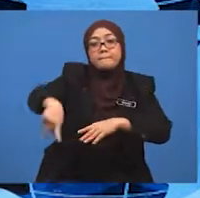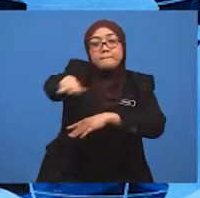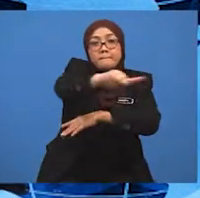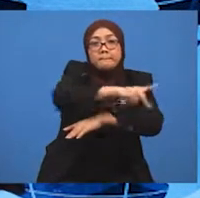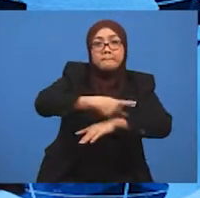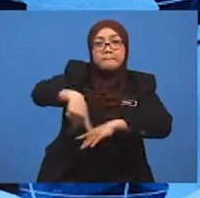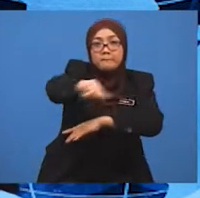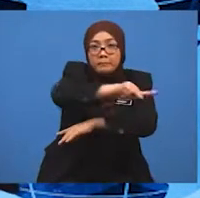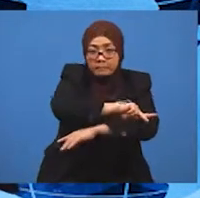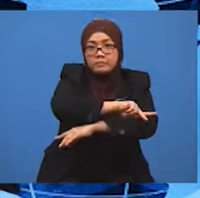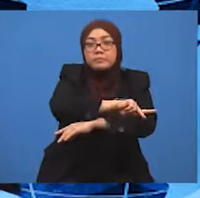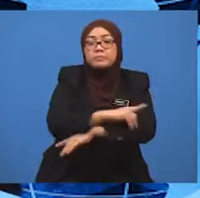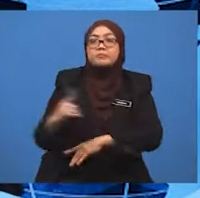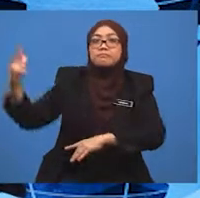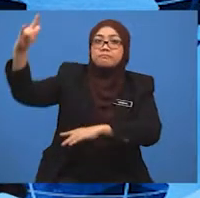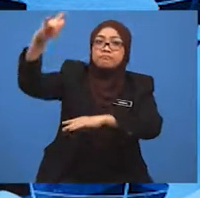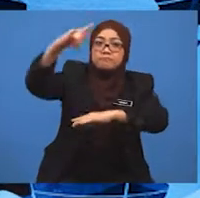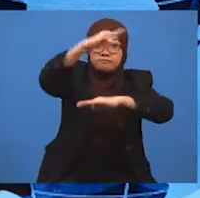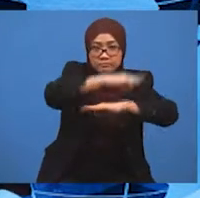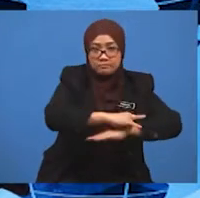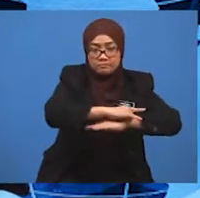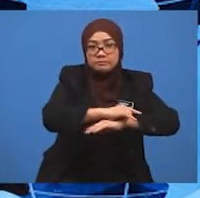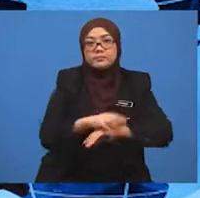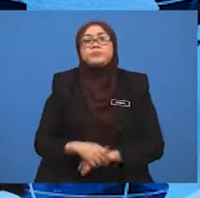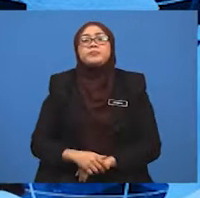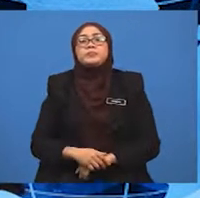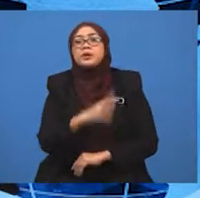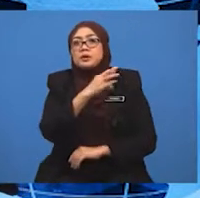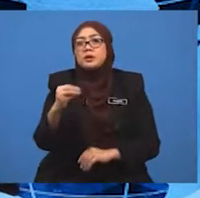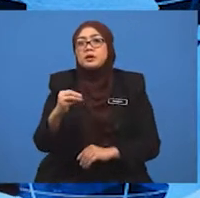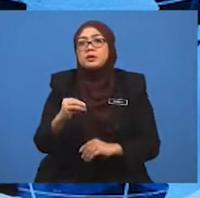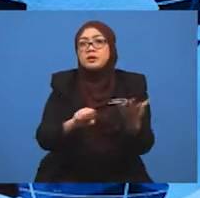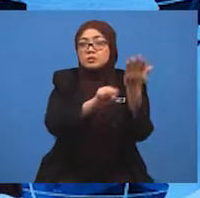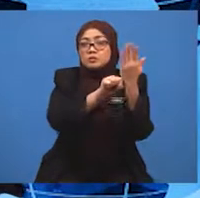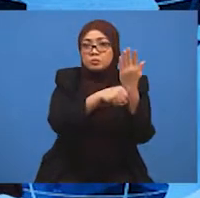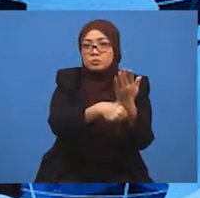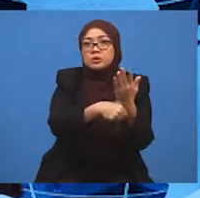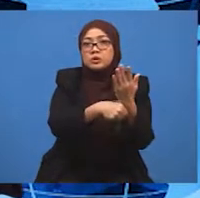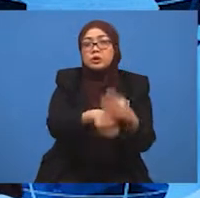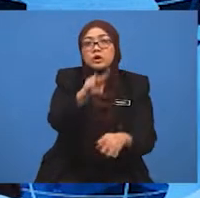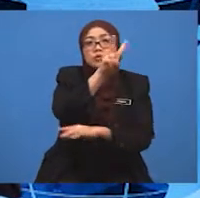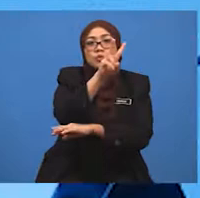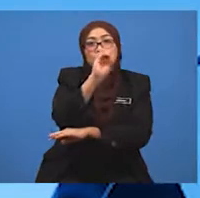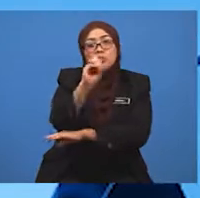Data ini daripada sumber Kementerian Pengangkutan Malaysia 2017.